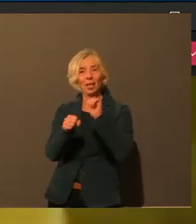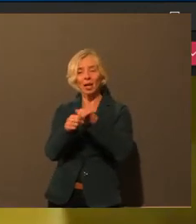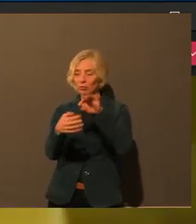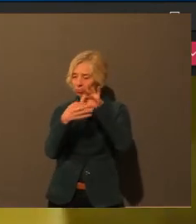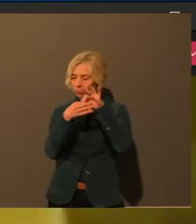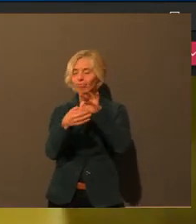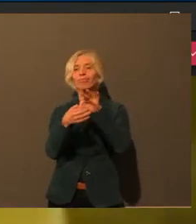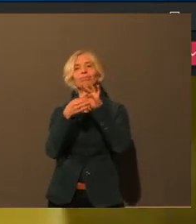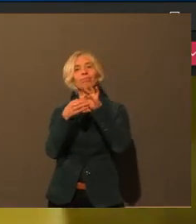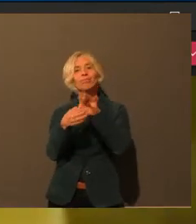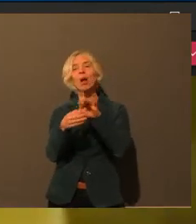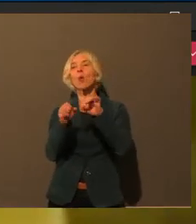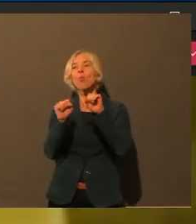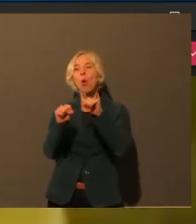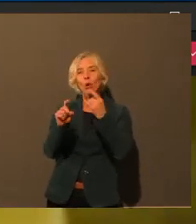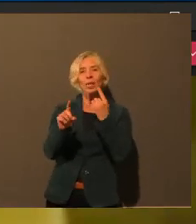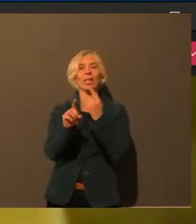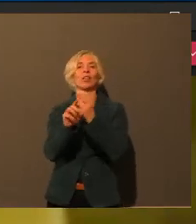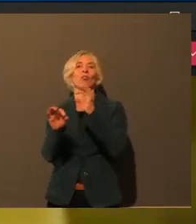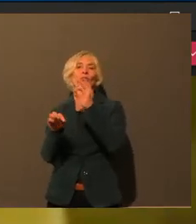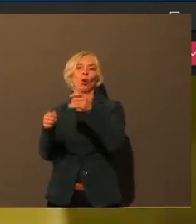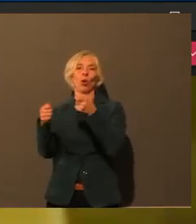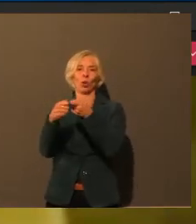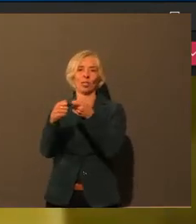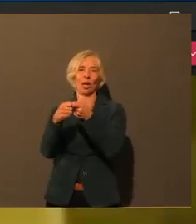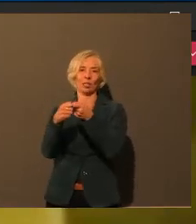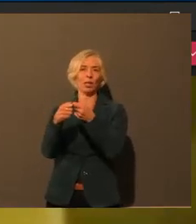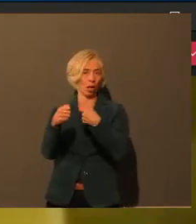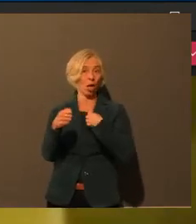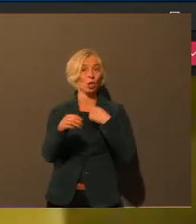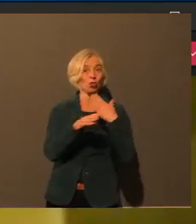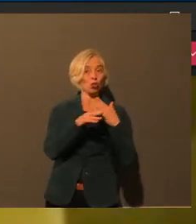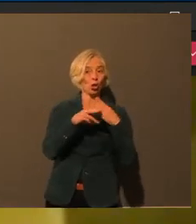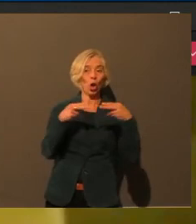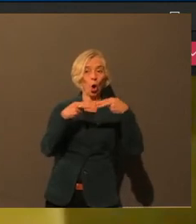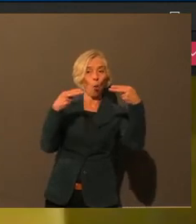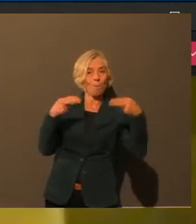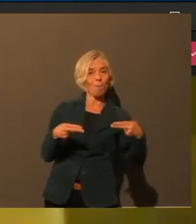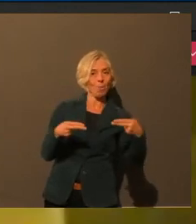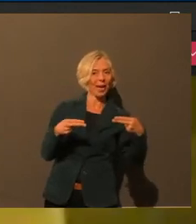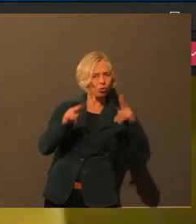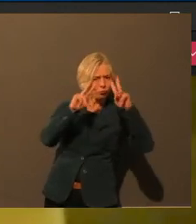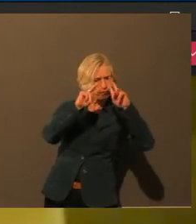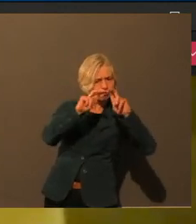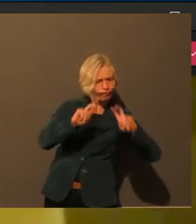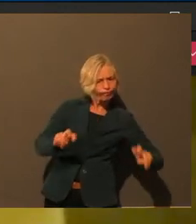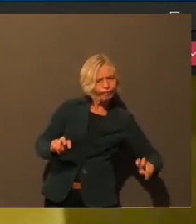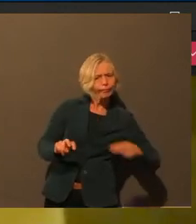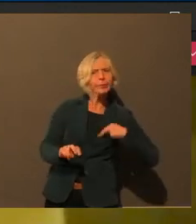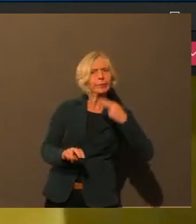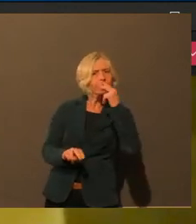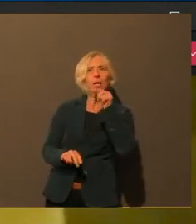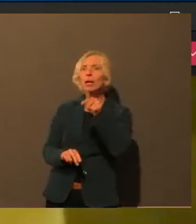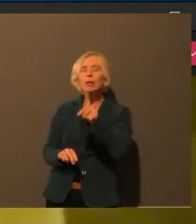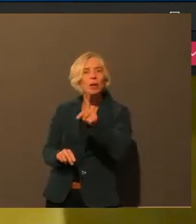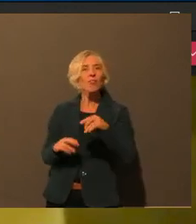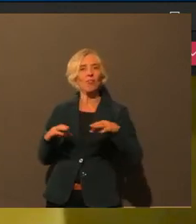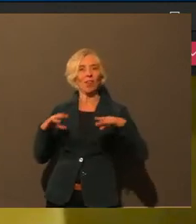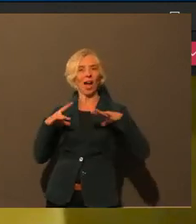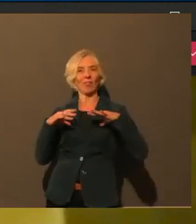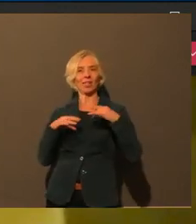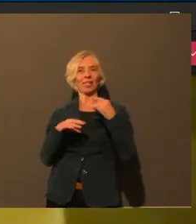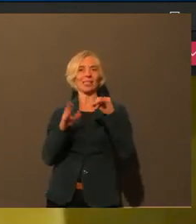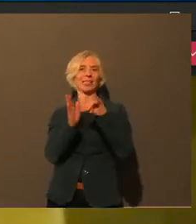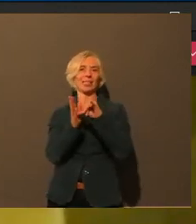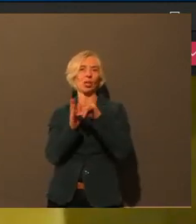Da habe ich nur auf der Homepage gesehen, dass die eben von Weihnachten bis Neujahr oder bis zum 10. Januar zu haben. Also es